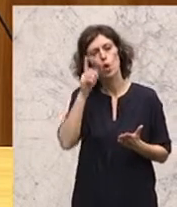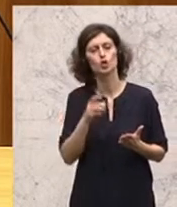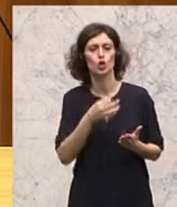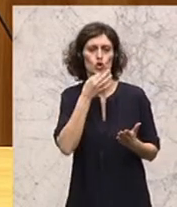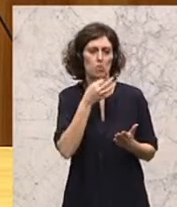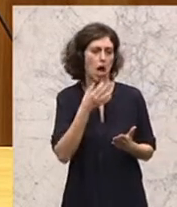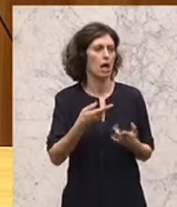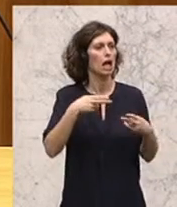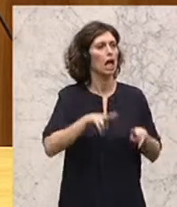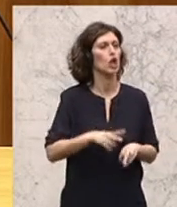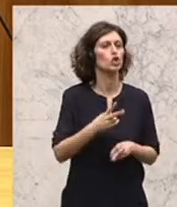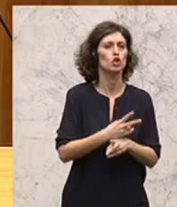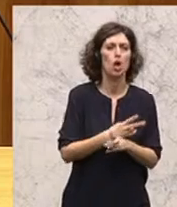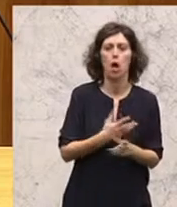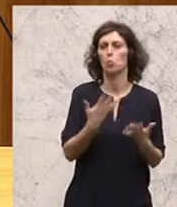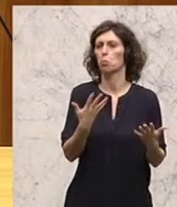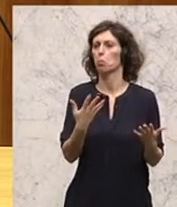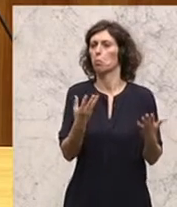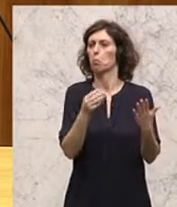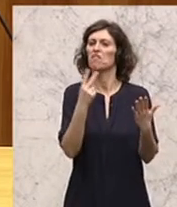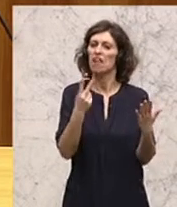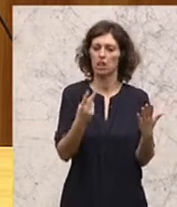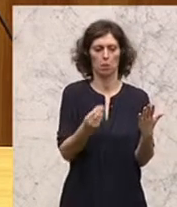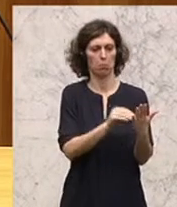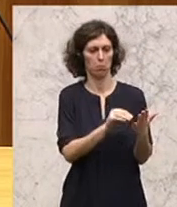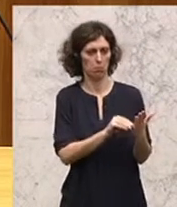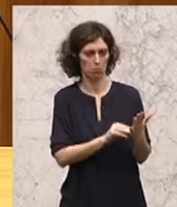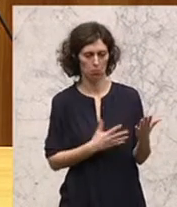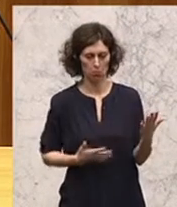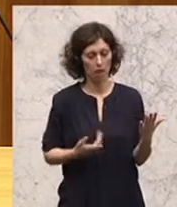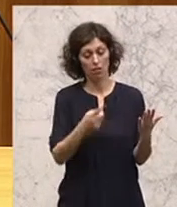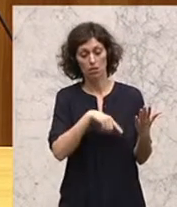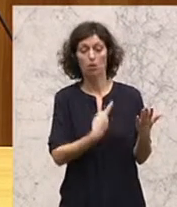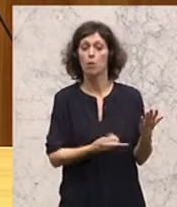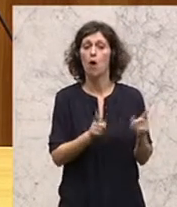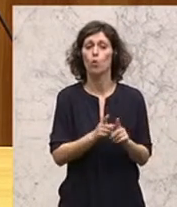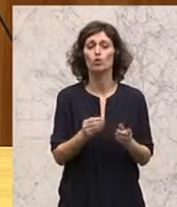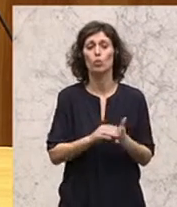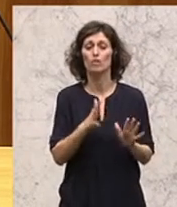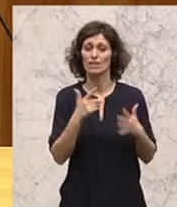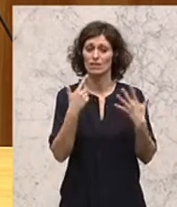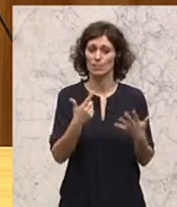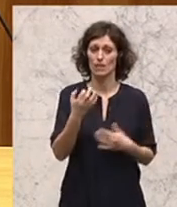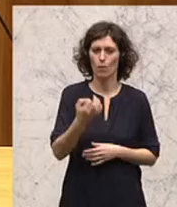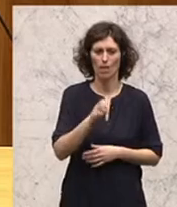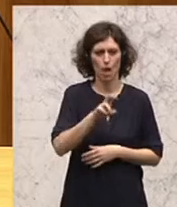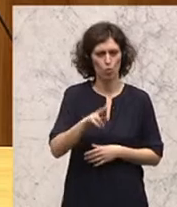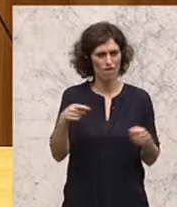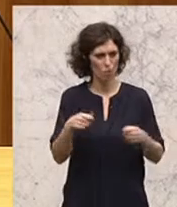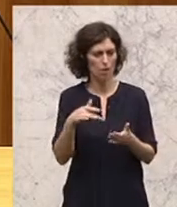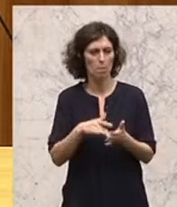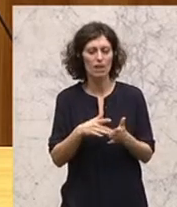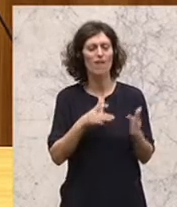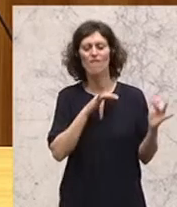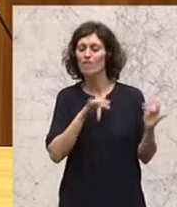Rechtsstaat und Werte erwähnt werden. Daneben wird auch noch angeführt, dass 70 Prozent der EU-Fördermittel in